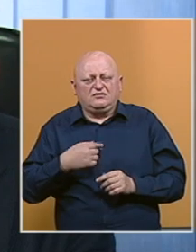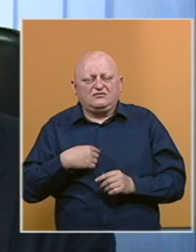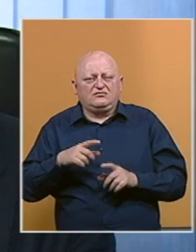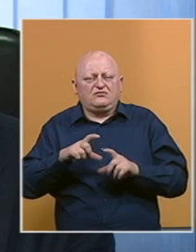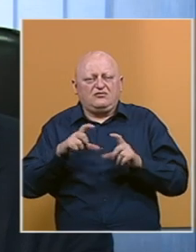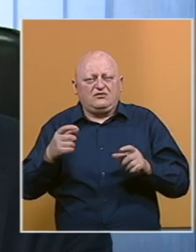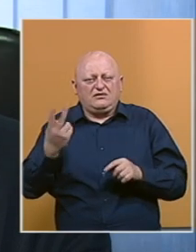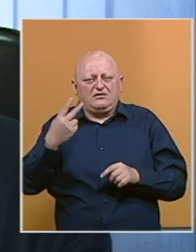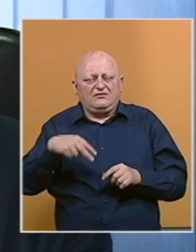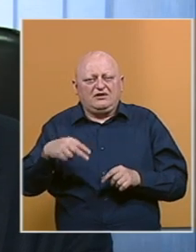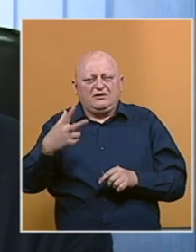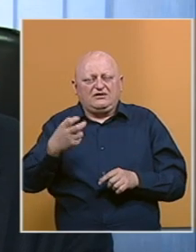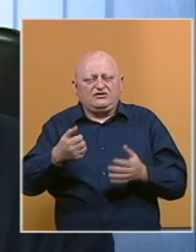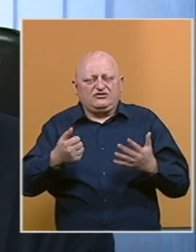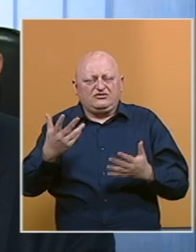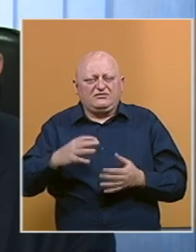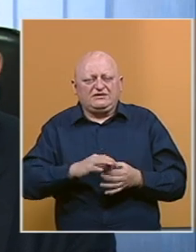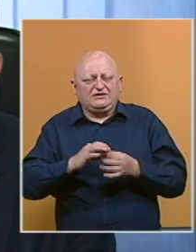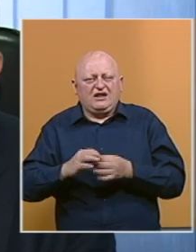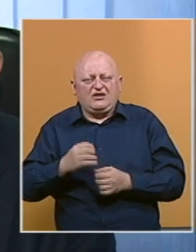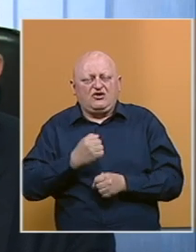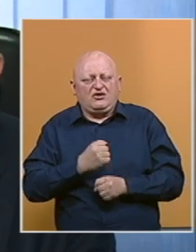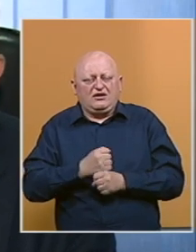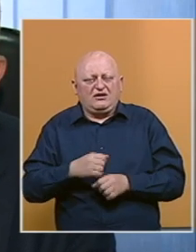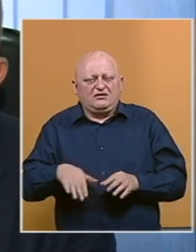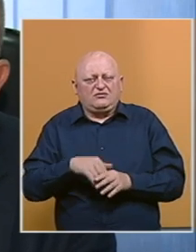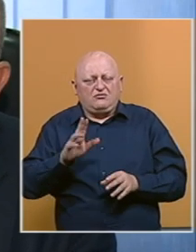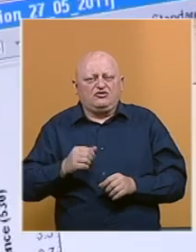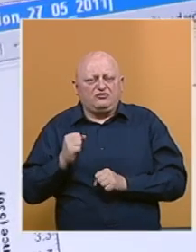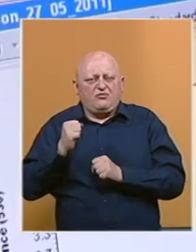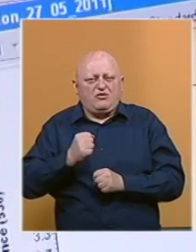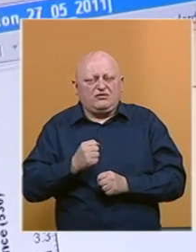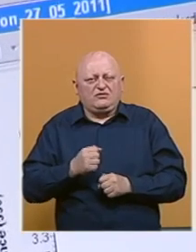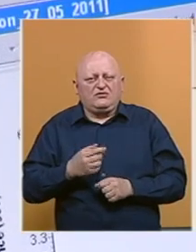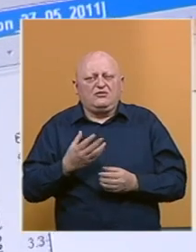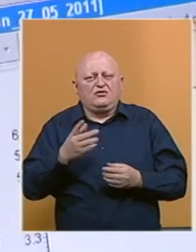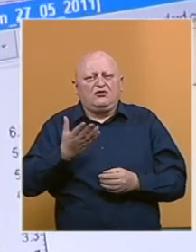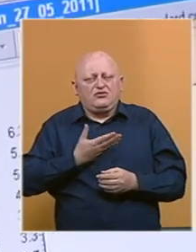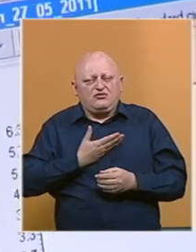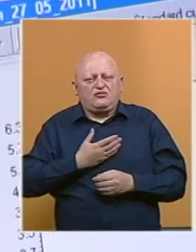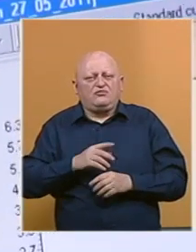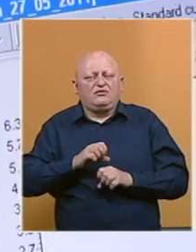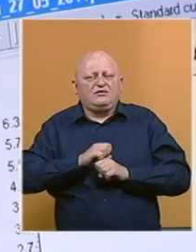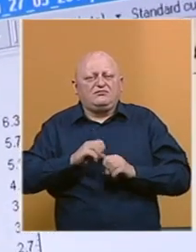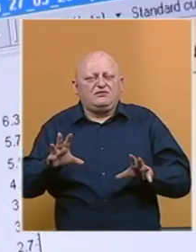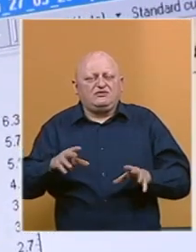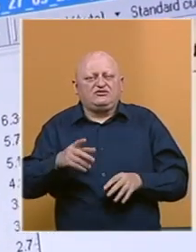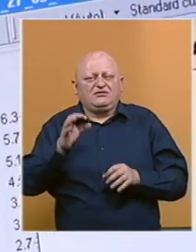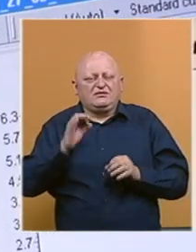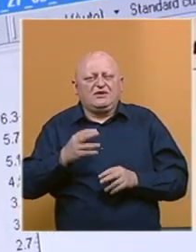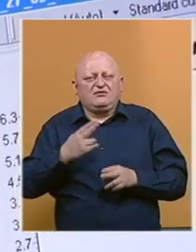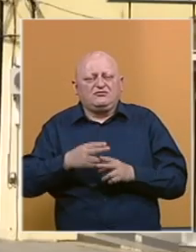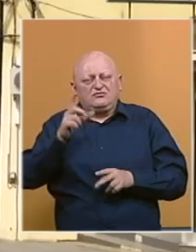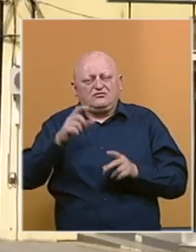ima 2365 u stanovom radnom odnosu i mi ovo možemo podnijeti. Dok dobijamo dnevne izvještaje, stvarni broj